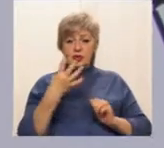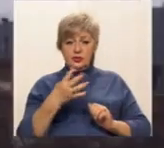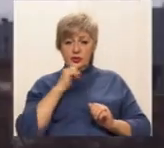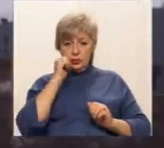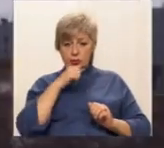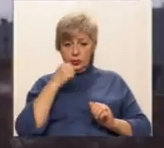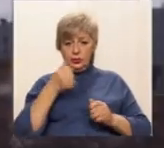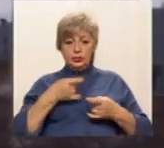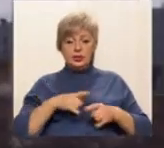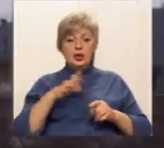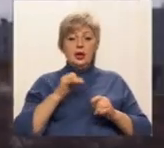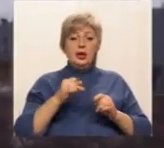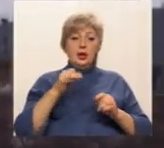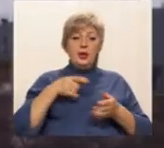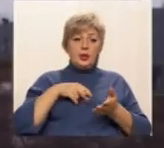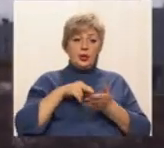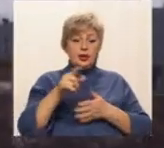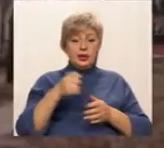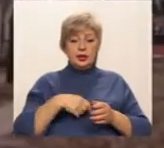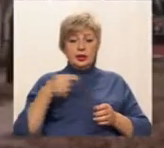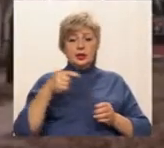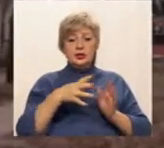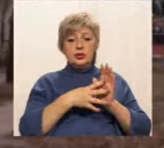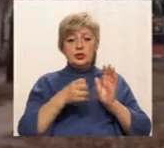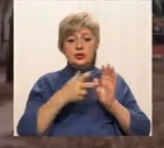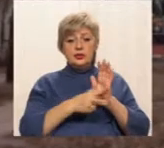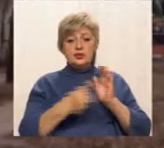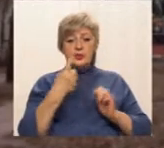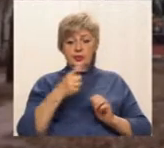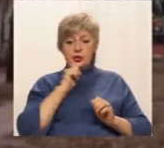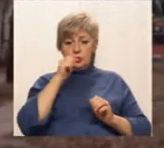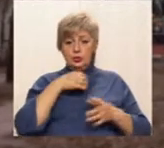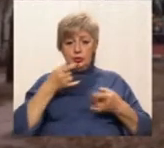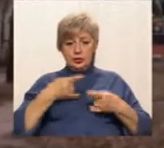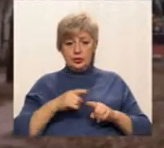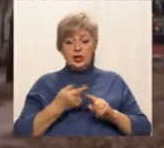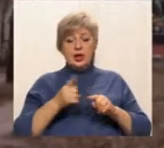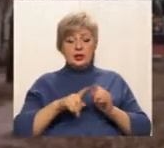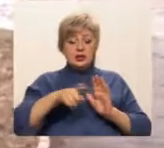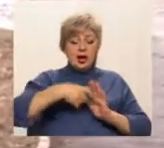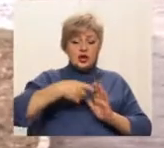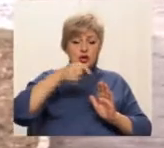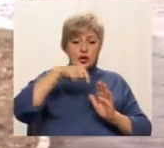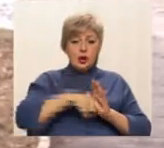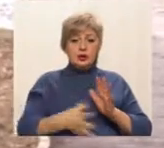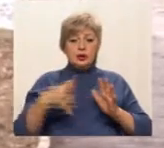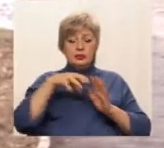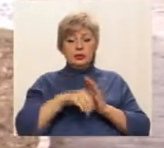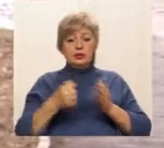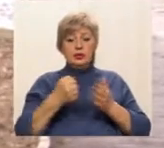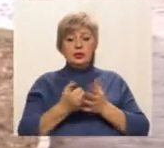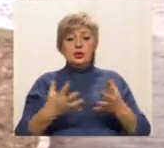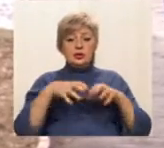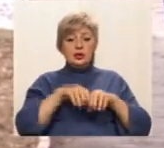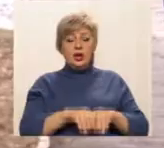прохідник 1981 року народження. Шахта «Ювілейна» входить до складу рудника «Суха балка»